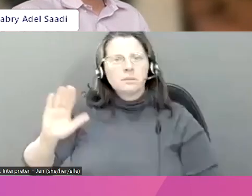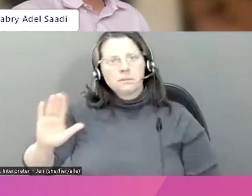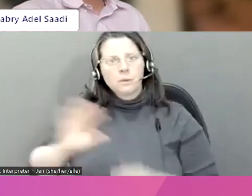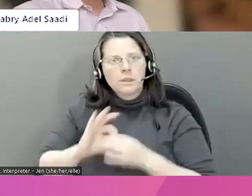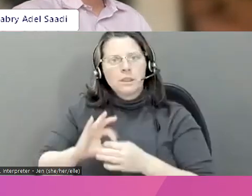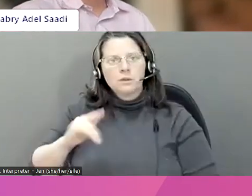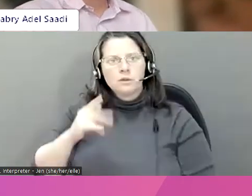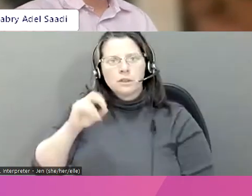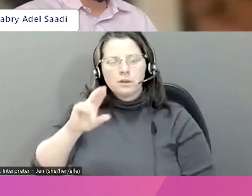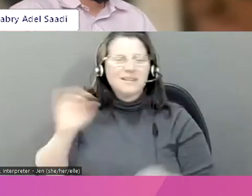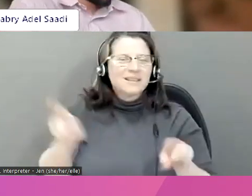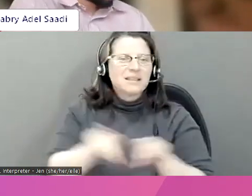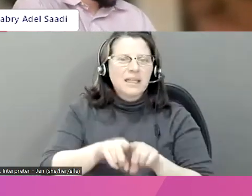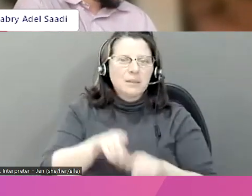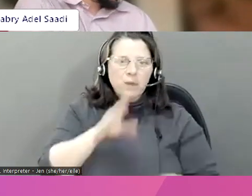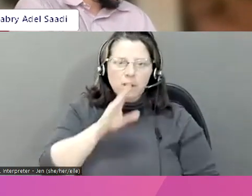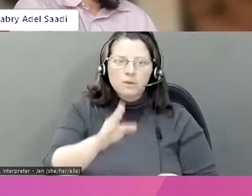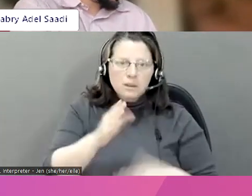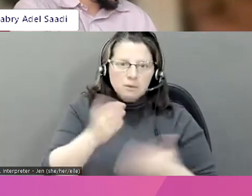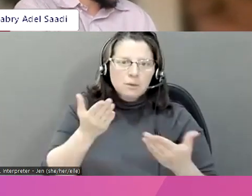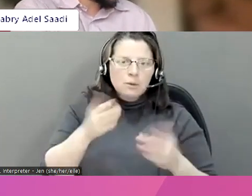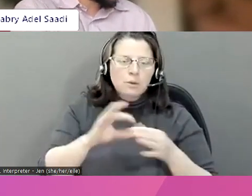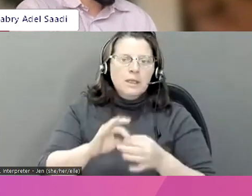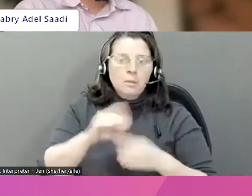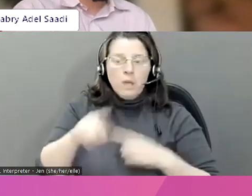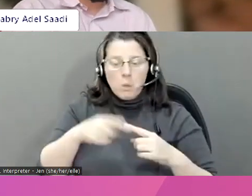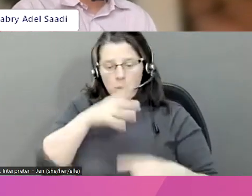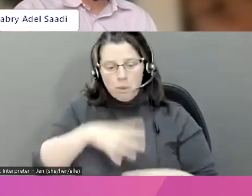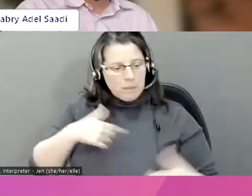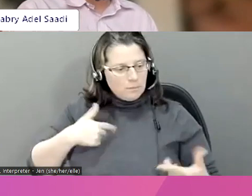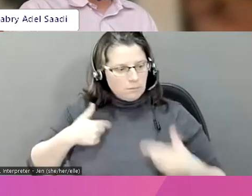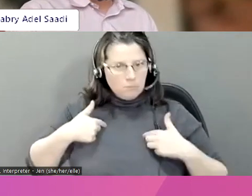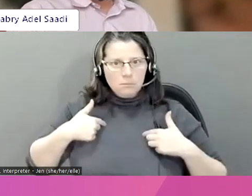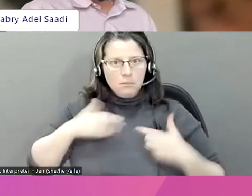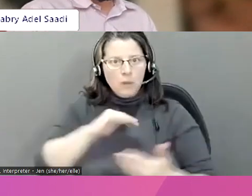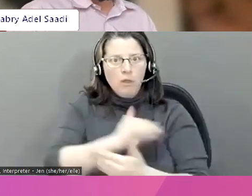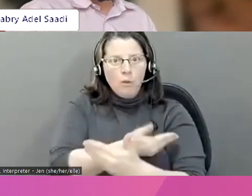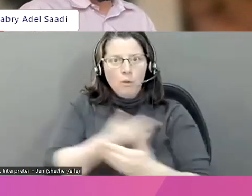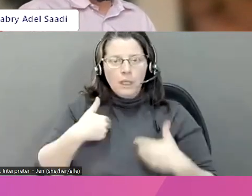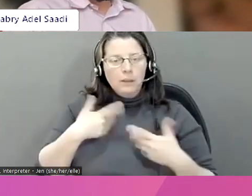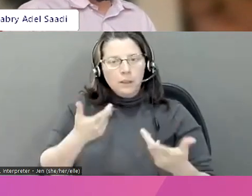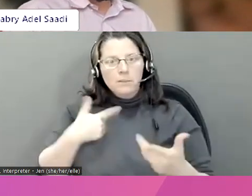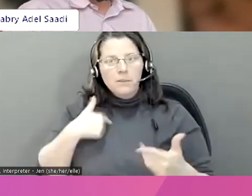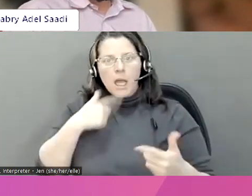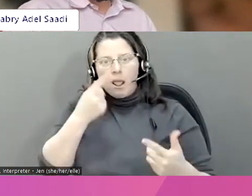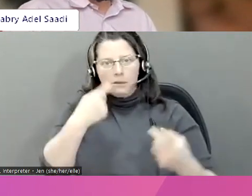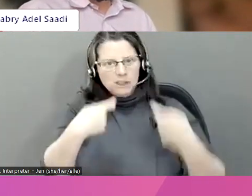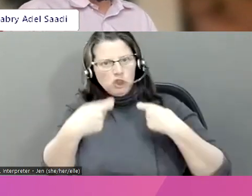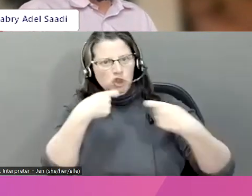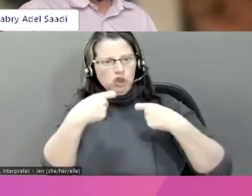entièrement fondé sur le genre. Même chose pour les relations hétérosexuelles. Lorsque les femmes sont indépendantes ou